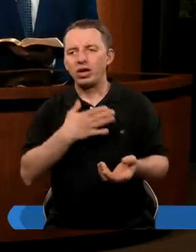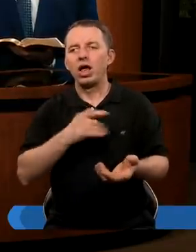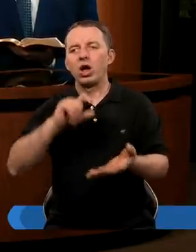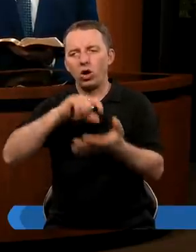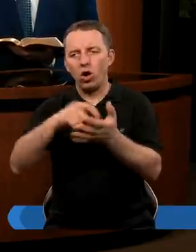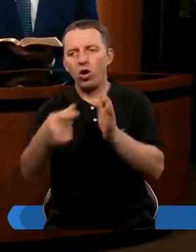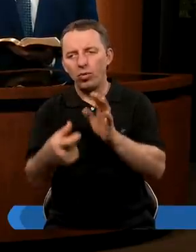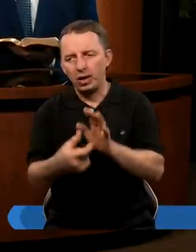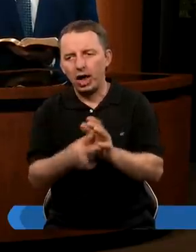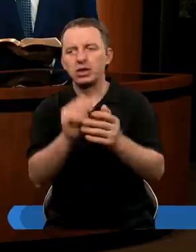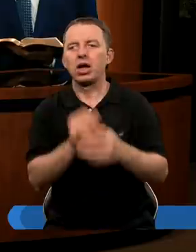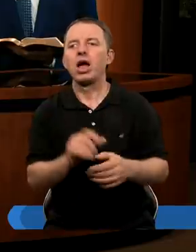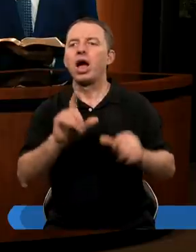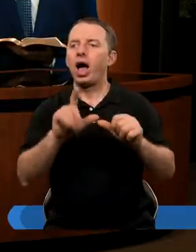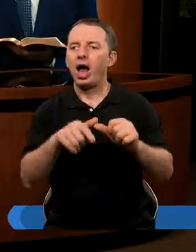komnacie,